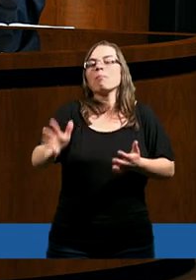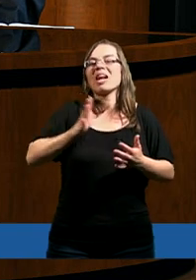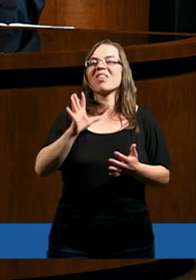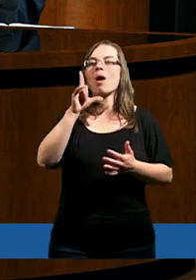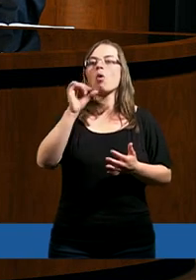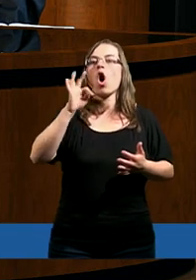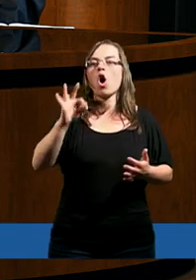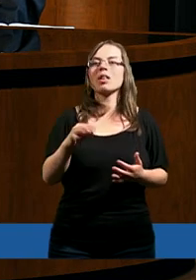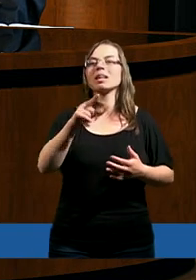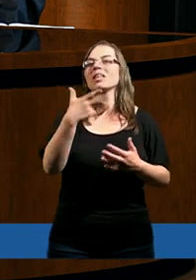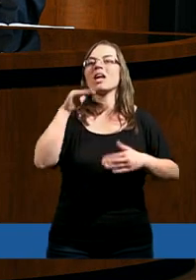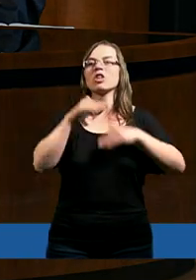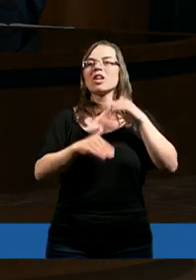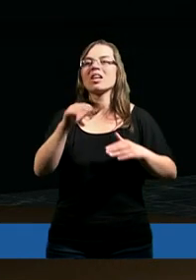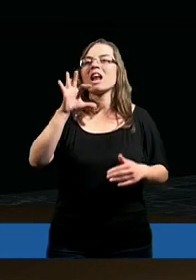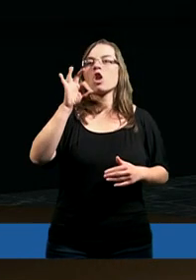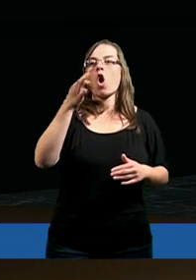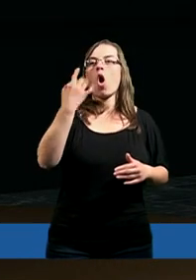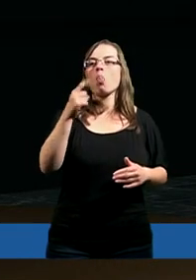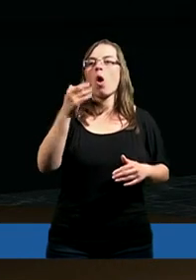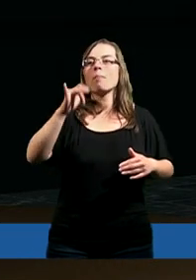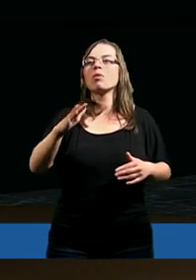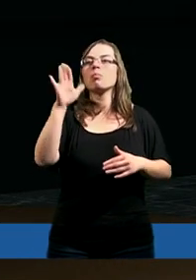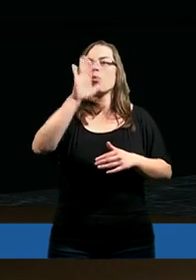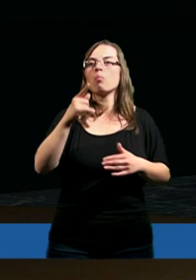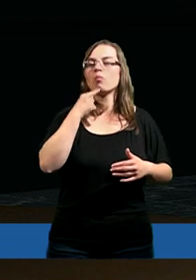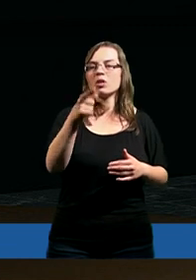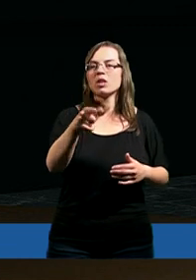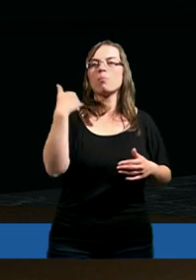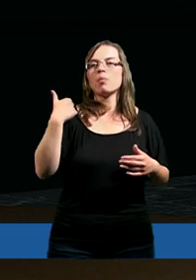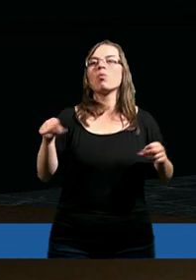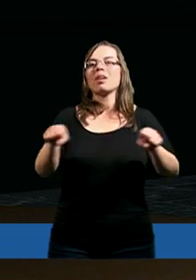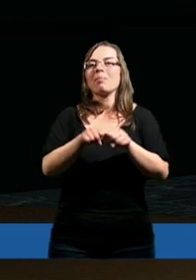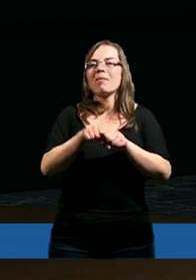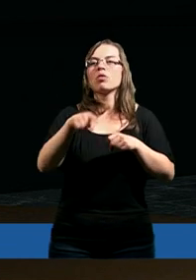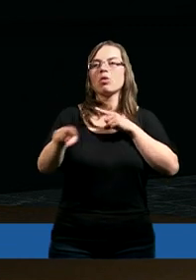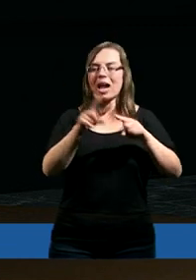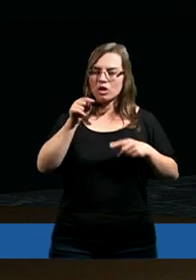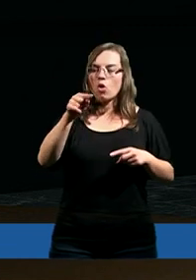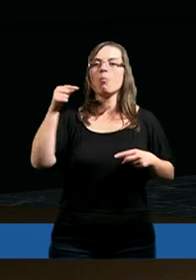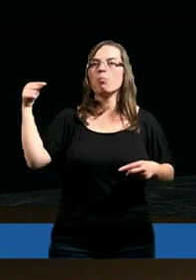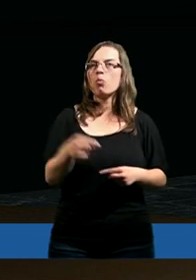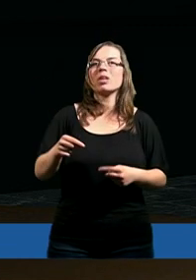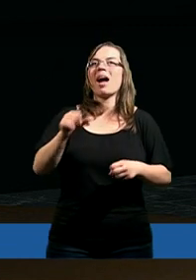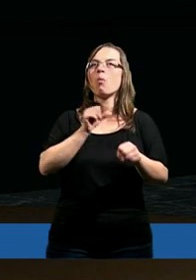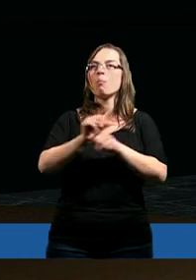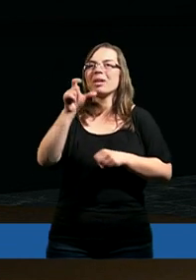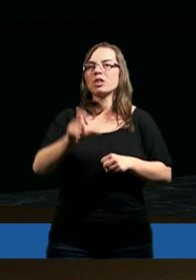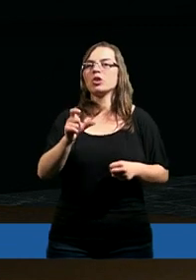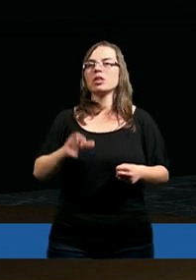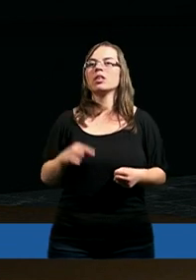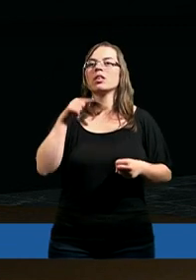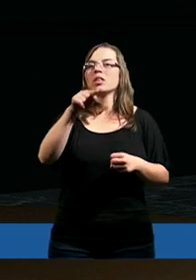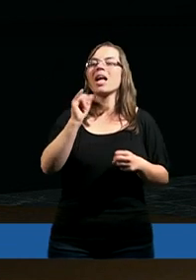przeżywał lot, mieszkając w tej Sodomie, bo skoro Pan Bóg powiedział, że on był sprawiedliwy, to znaczy, że on musiał ogłosić